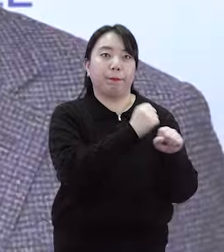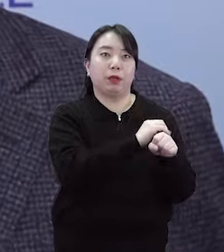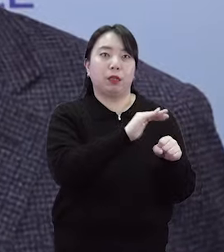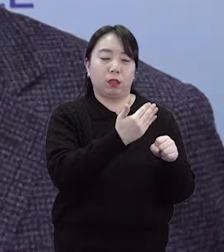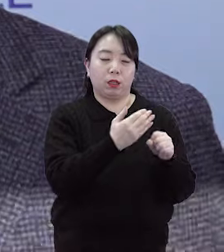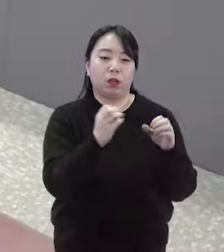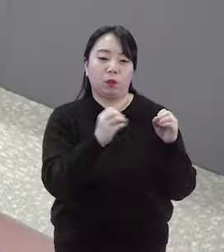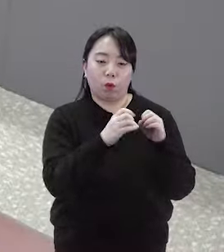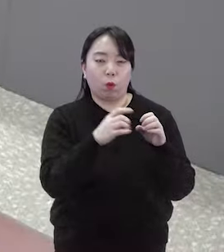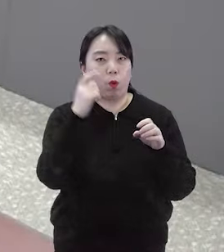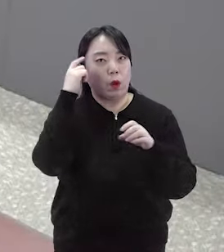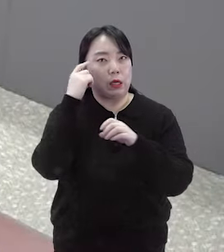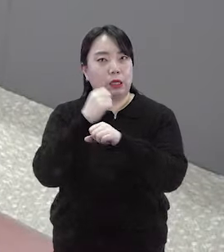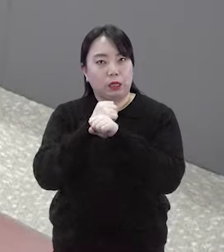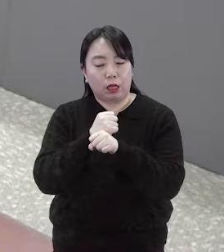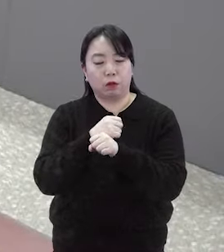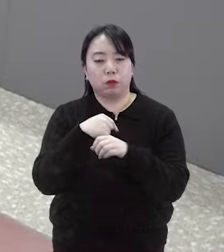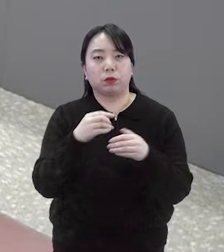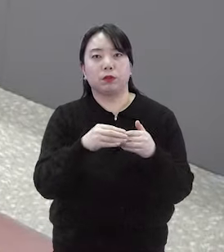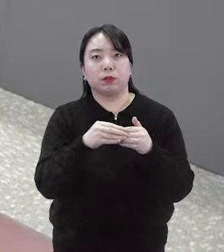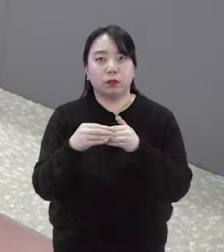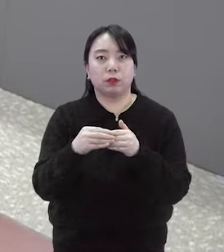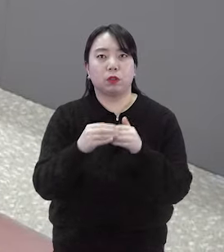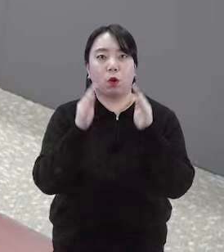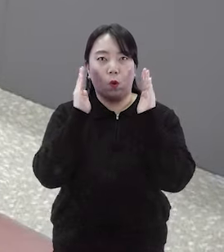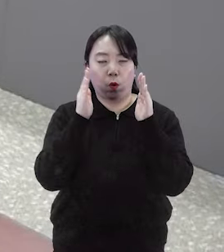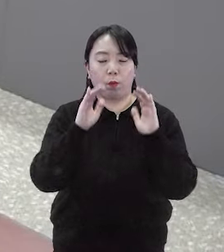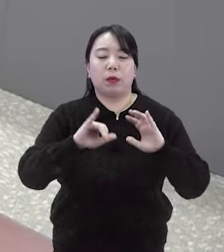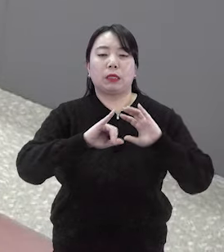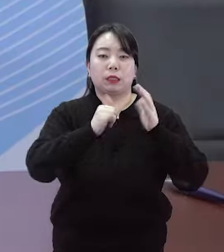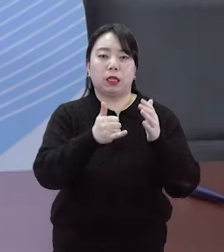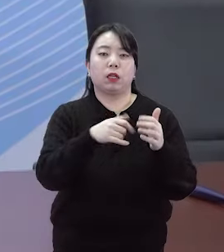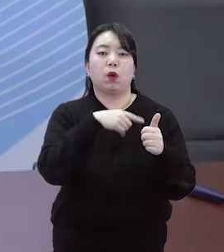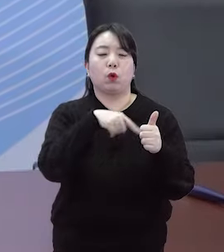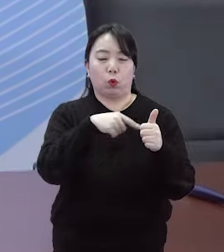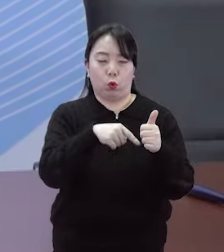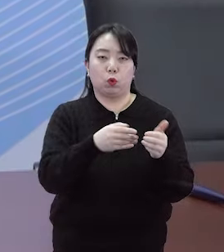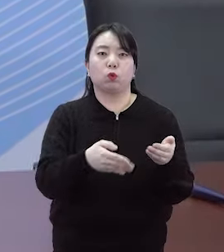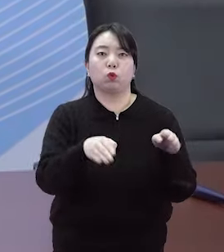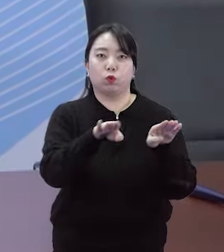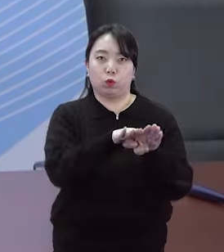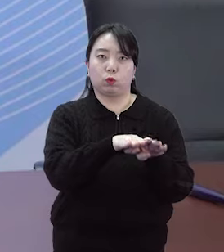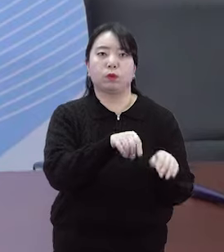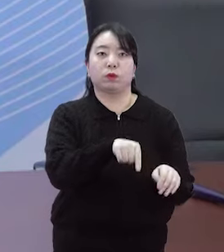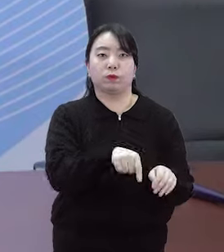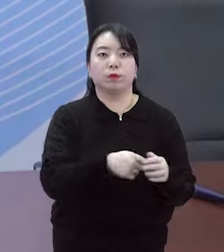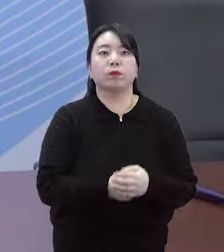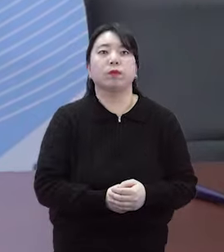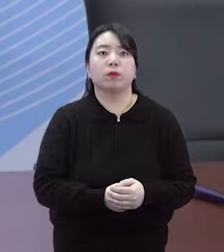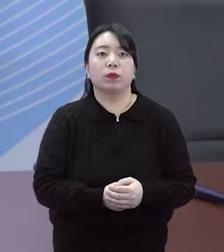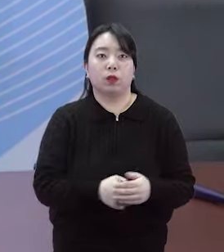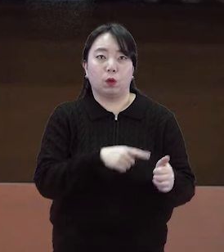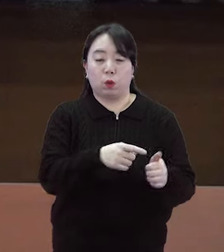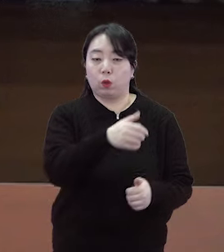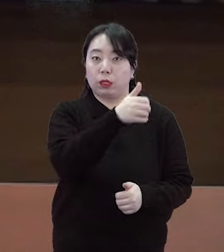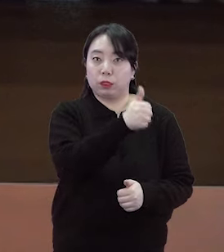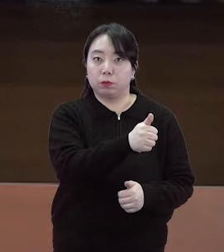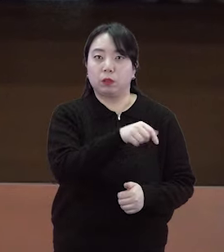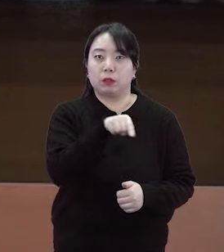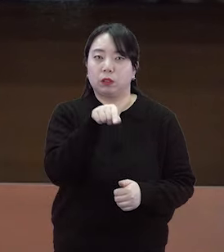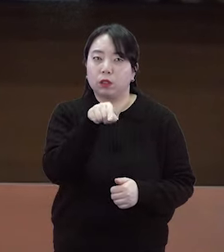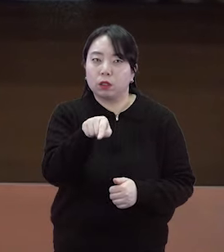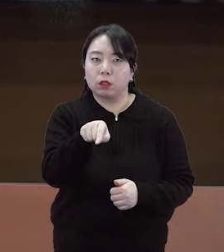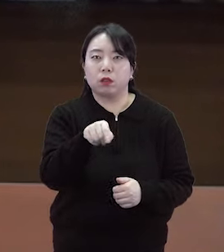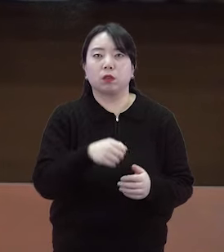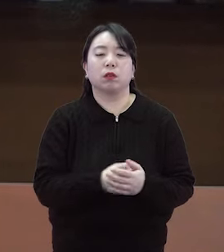탐구, 자기주도형 학습으로 대표되는 세계적인 교육과정이기도 합니다 컨퍼런스에 참석한 김지철 교육감은